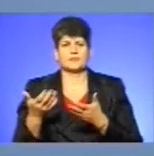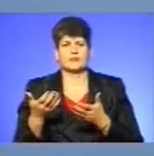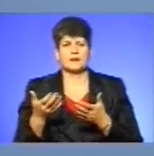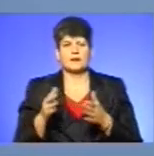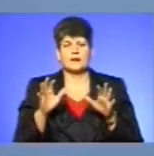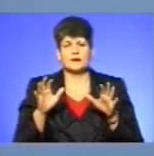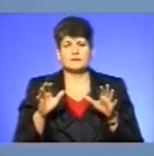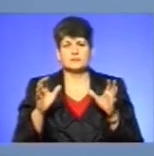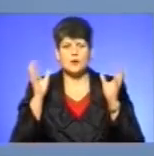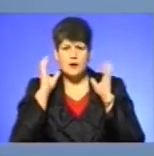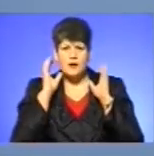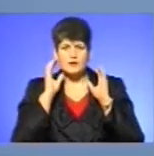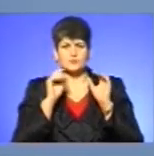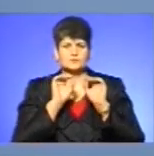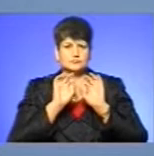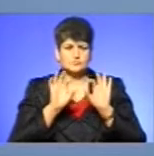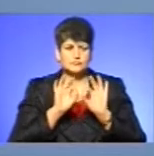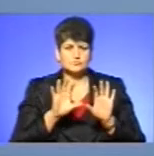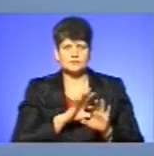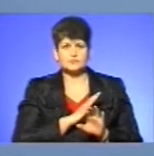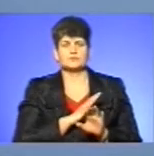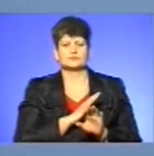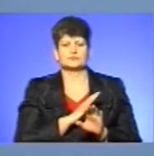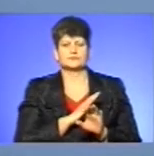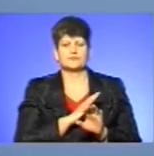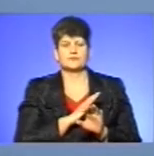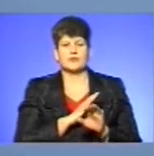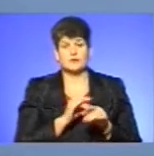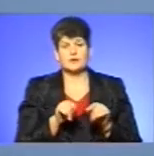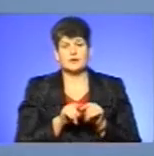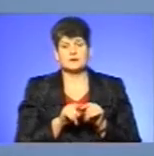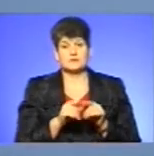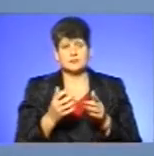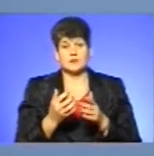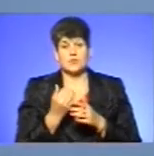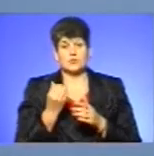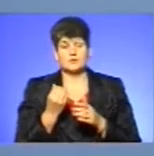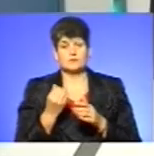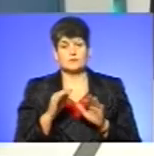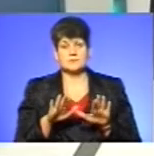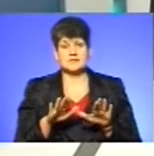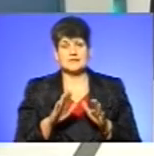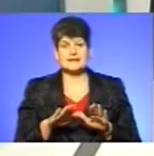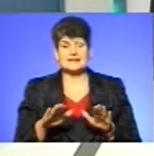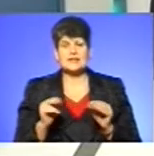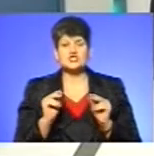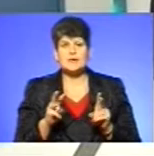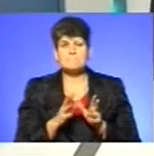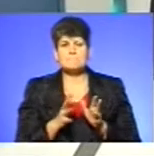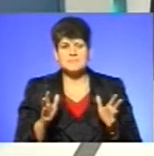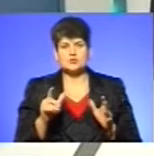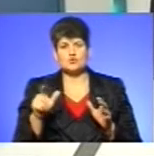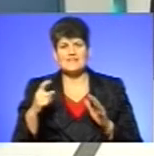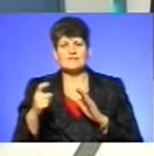радіостанції. Ми залучали до цього і повідомляли їх. І ми таким чином встановимо місце знаходження дітей. Чим більше людей буде